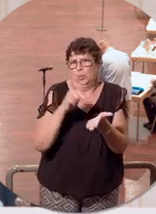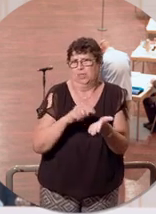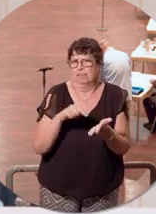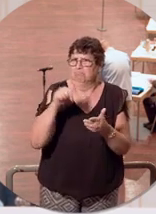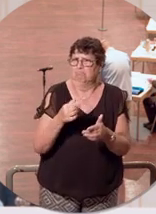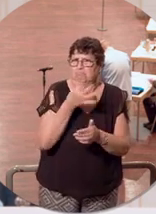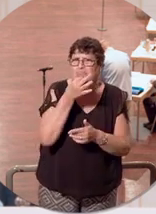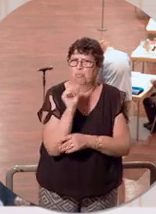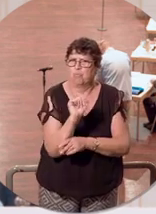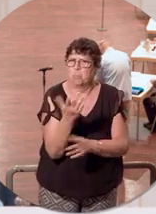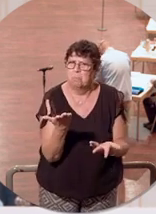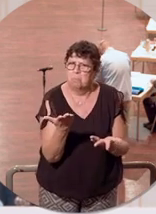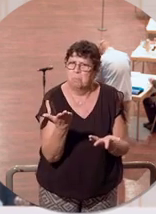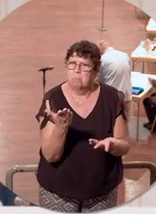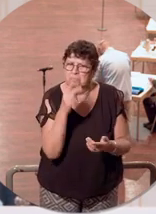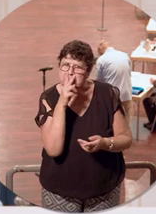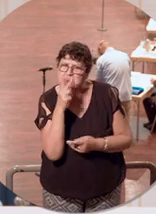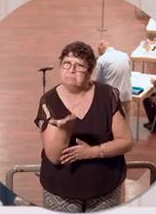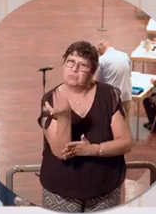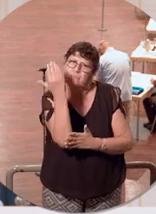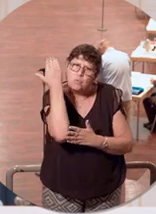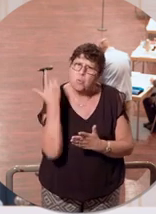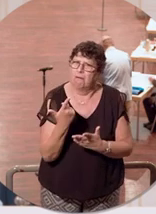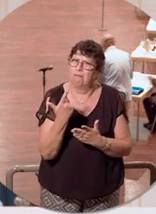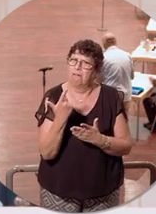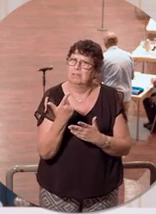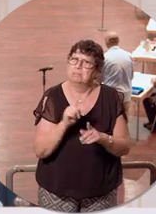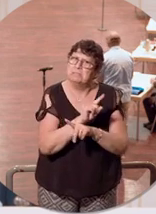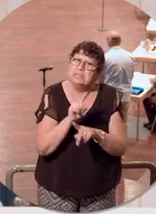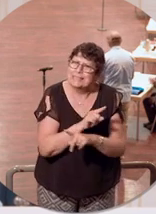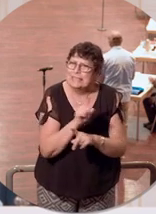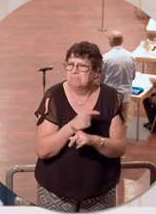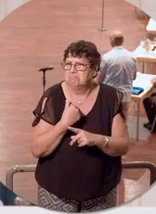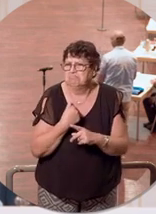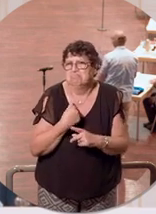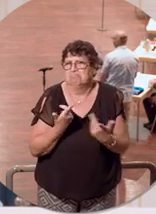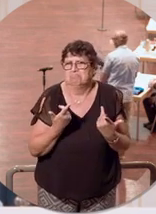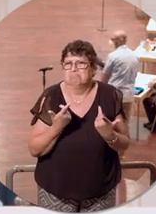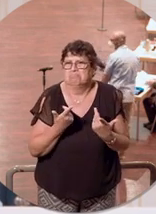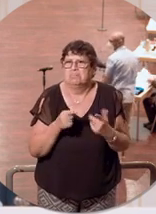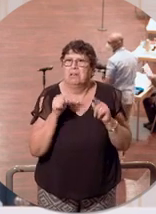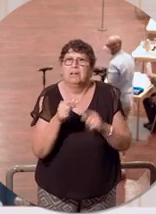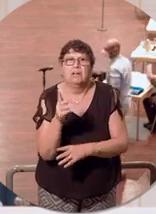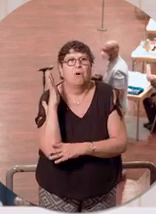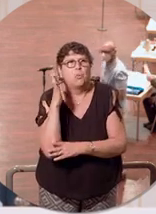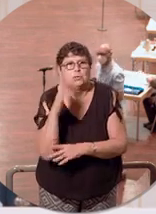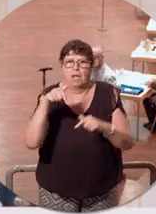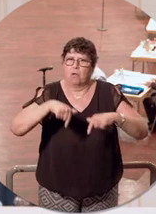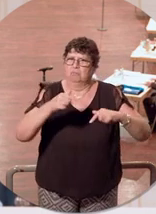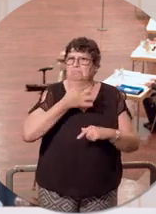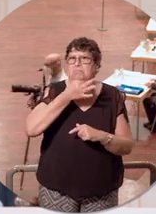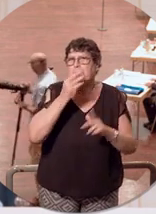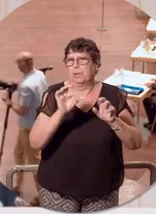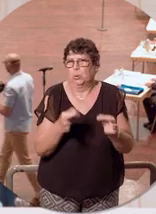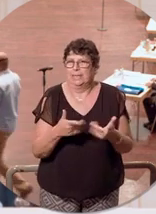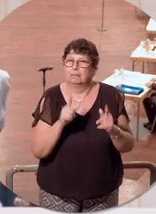Wenn das alles jetzt sage ich mal in der Vergangenheit läge, bräuchten wir diesen Vortrag an dieser Stelle nicht. Aber